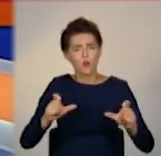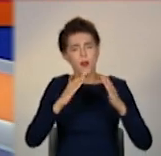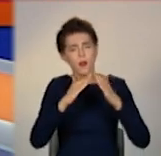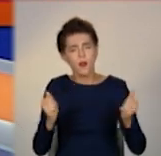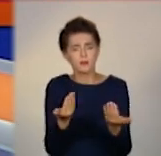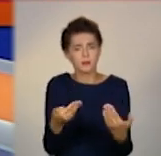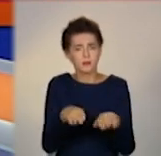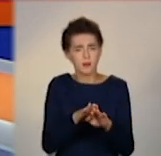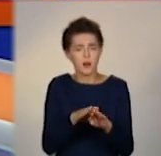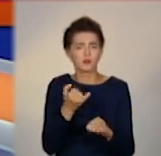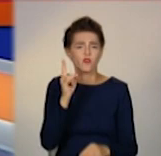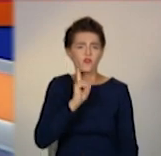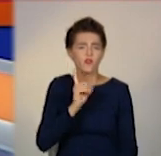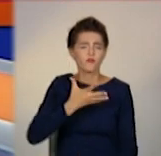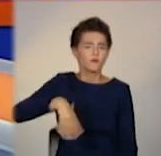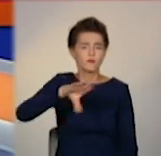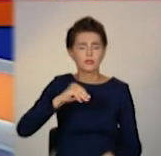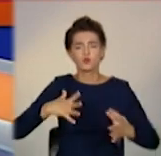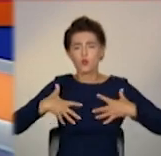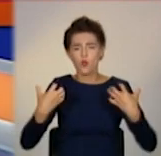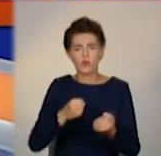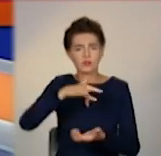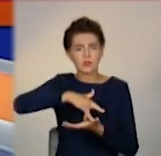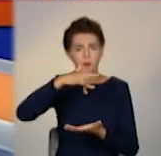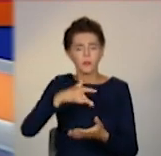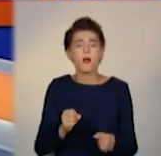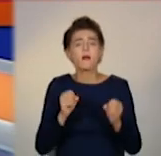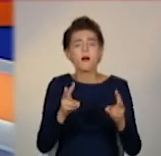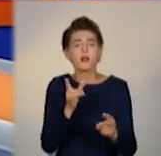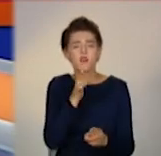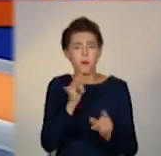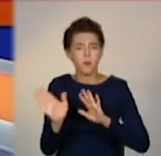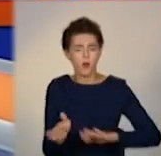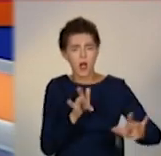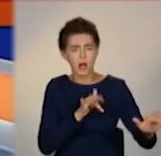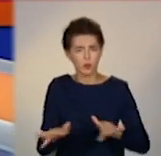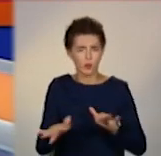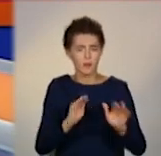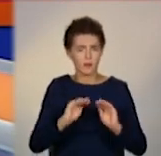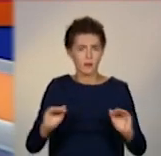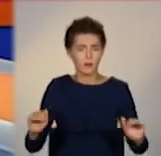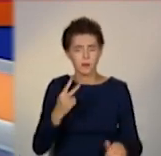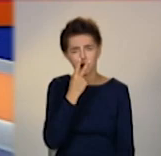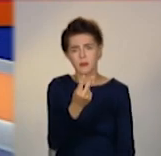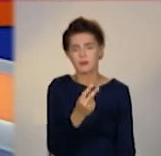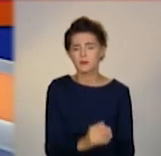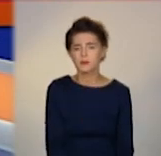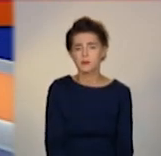по всій Україні й оздоровчі центри. Тож, як проходять канікули, Максим Контратенко бачив.